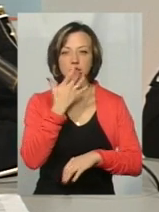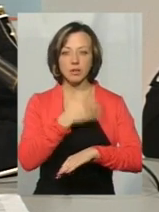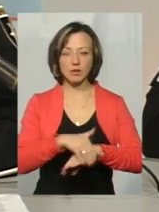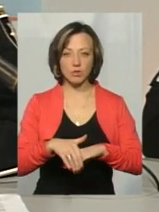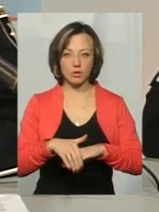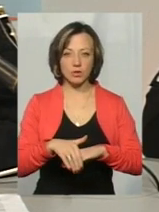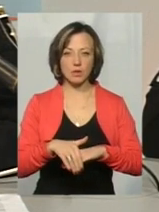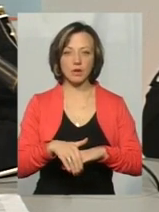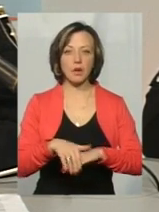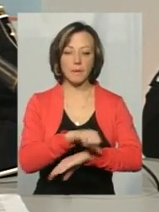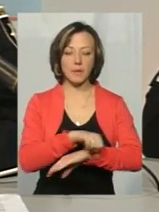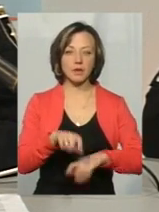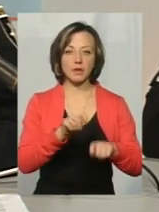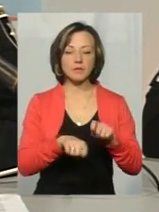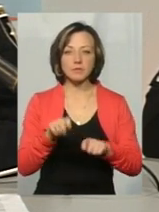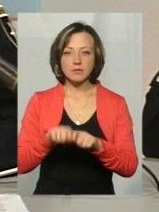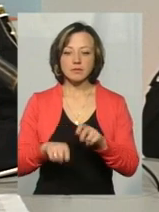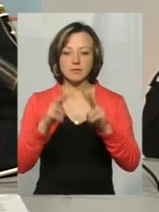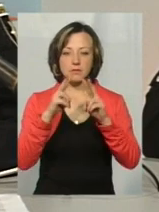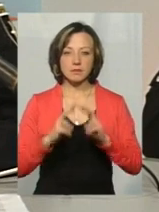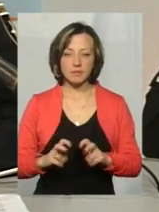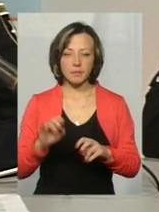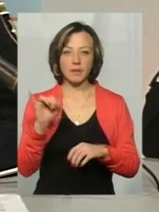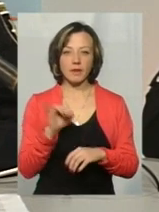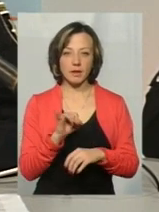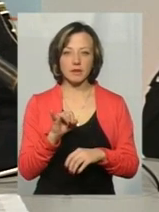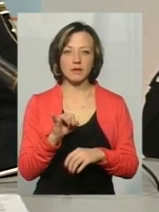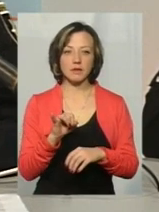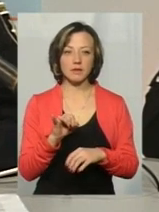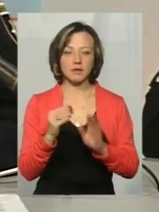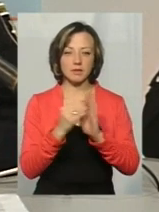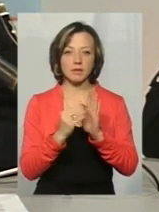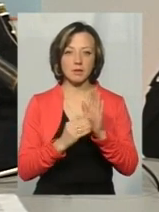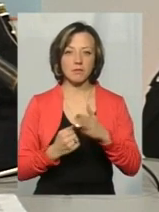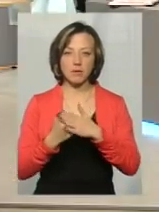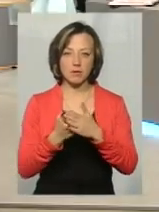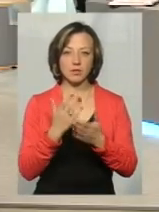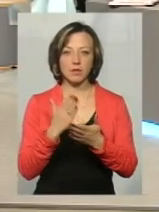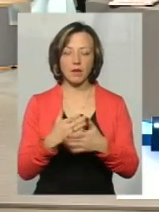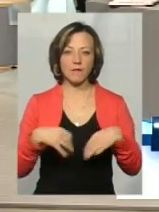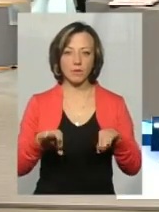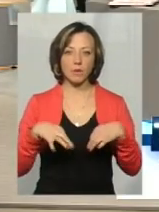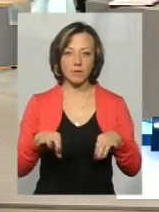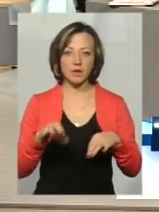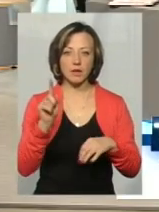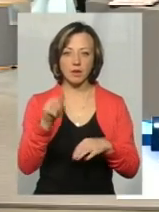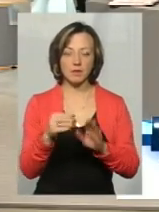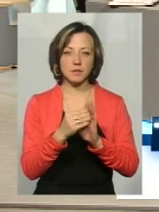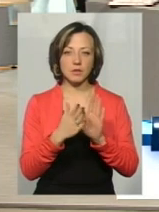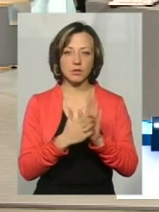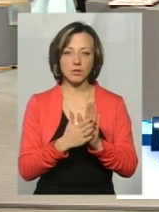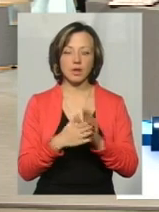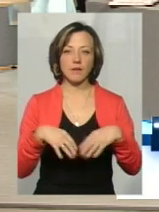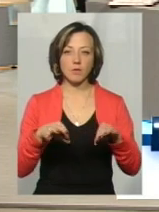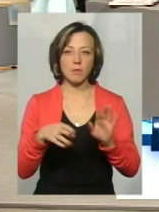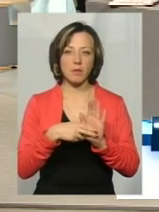вони проходять митний контроль, митний огляд. От, відповідно, їх заносять відповідну базу автомобілів, і там заноситься автомобіль,